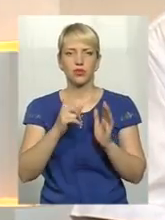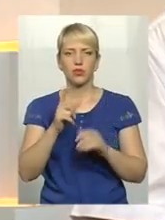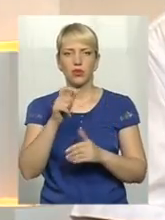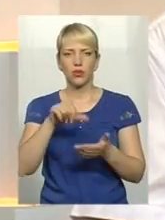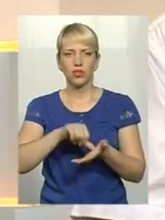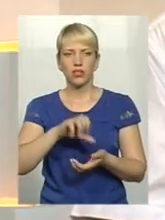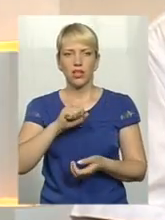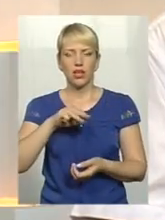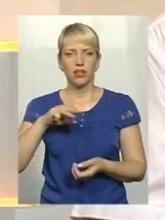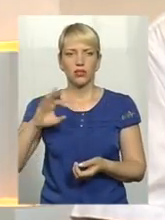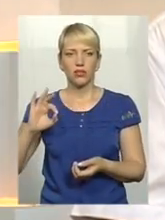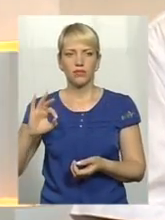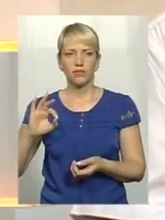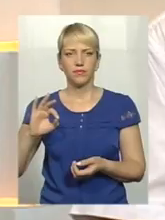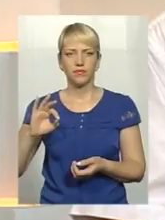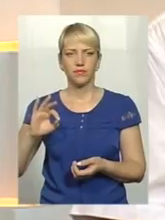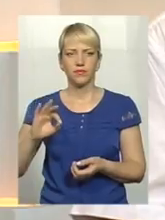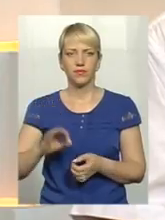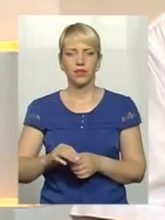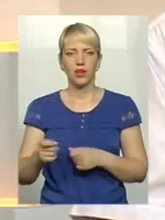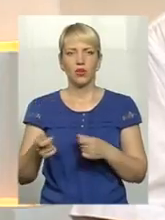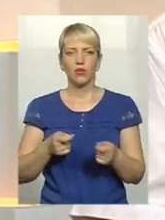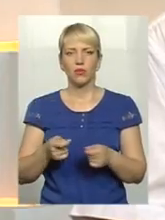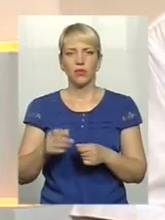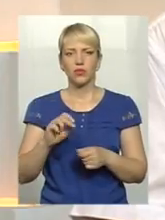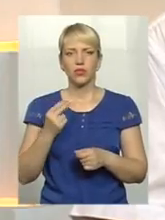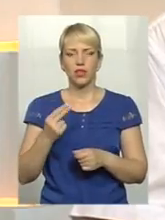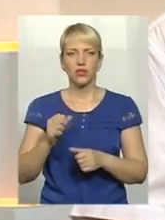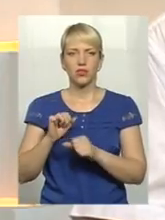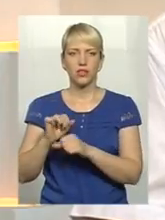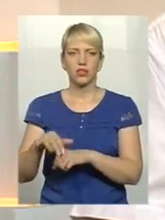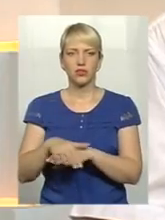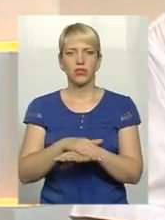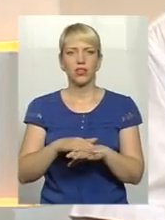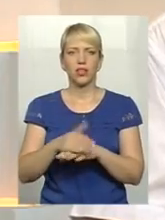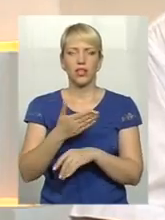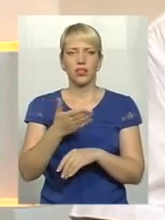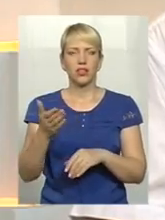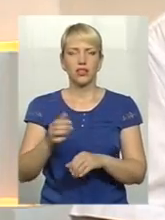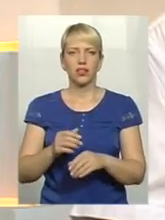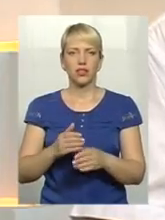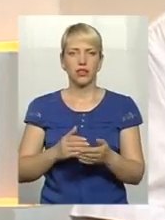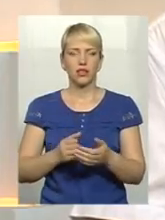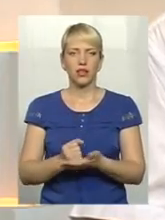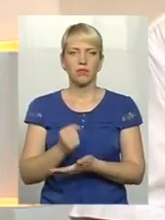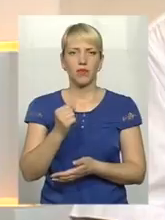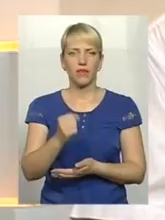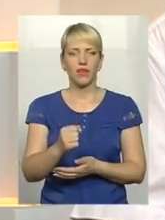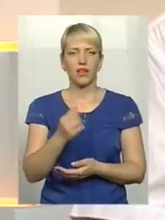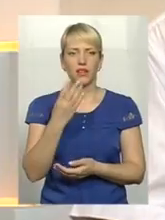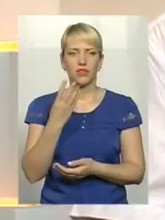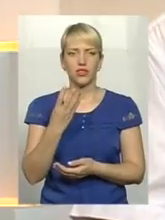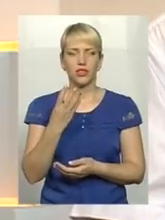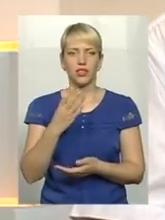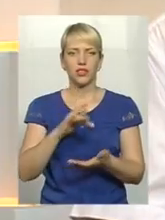антитуристичної операції. Управління соціального захисту населення їх направляли, можна казати, в чотири такі центри